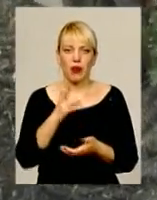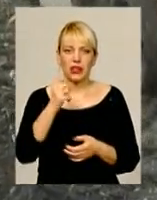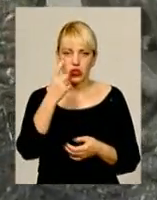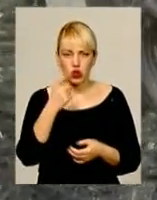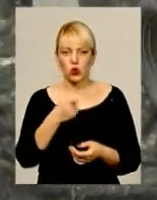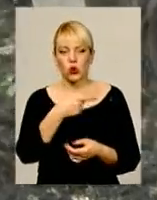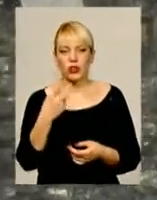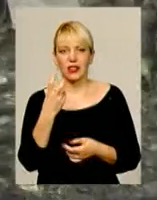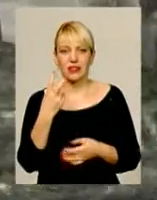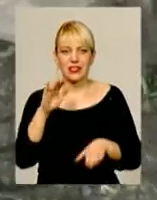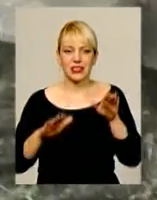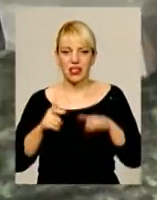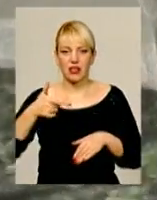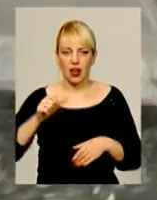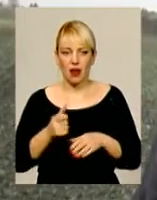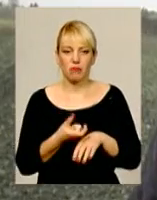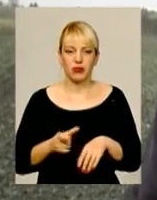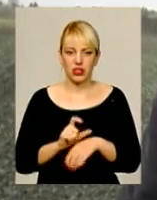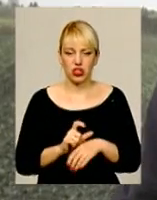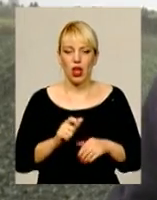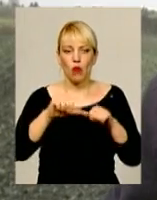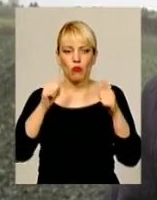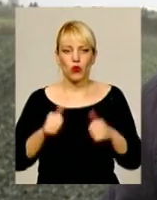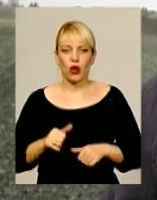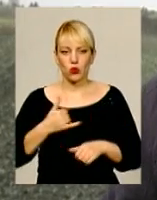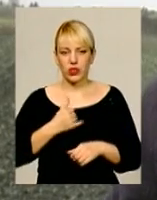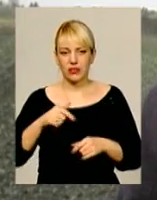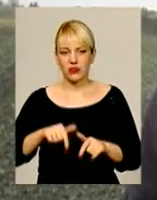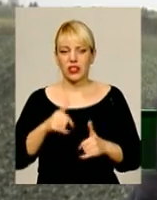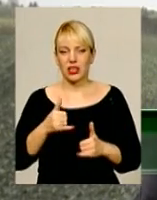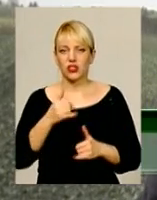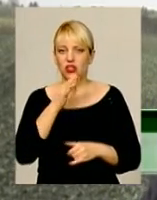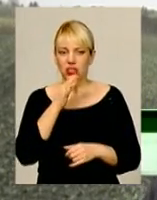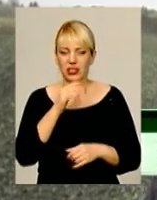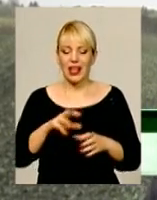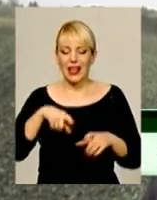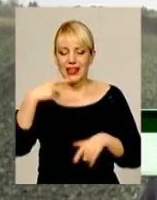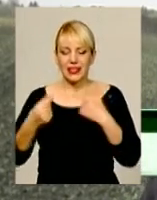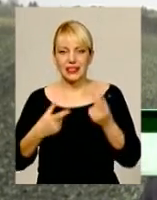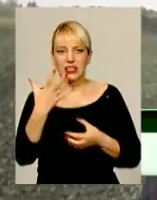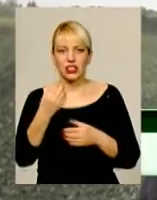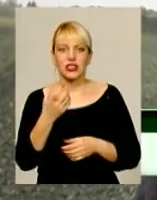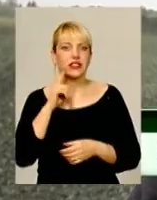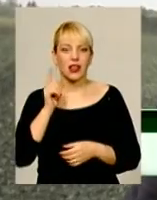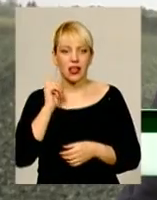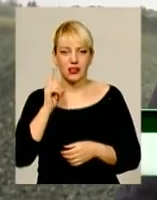а то навіть на 200 центнерів з гектара більше. Буряк наш в даний час листова поверхня зелена,